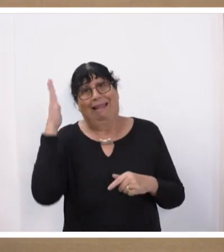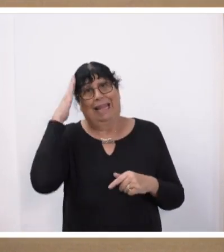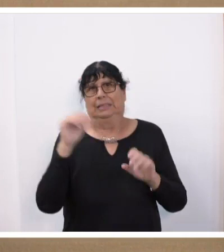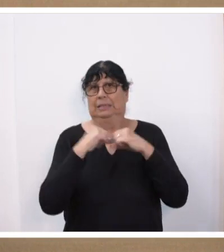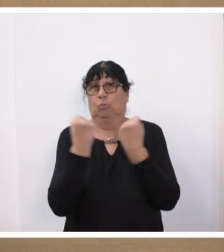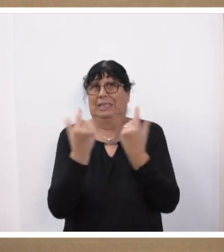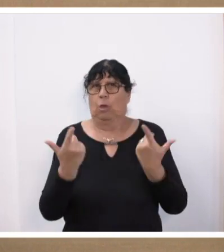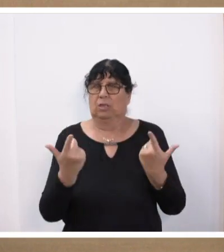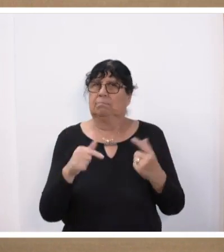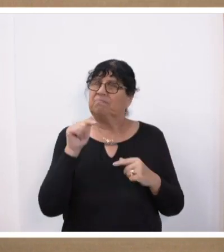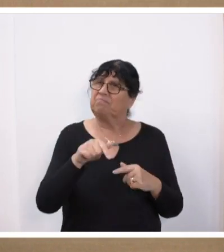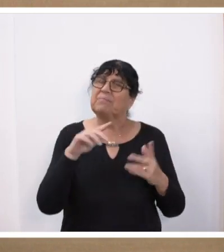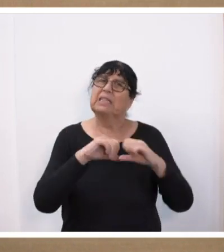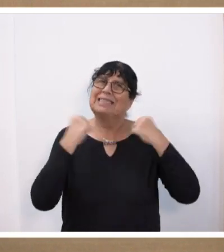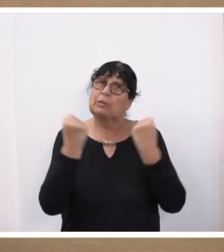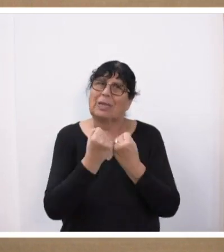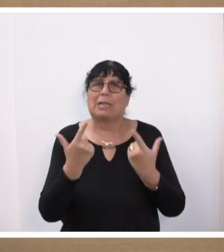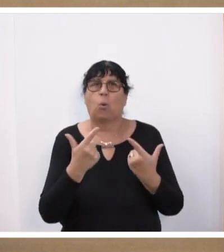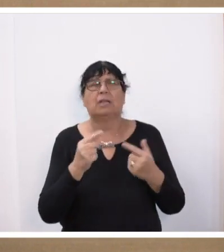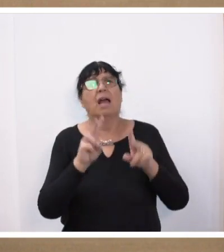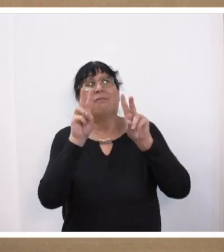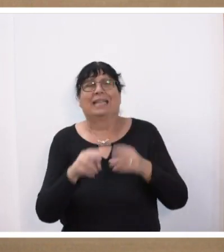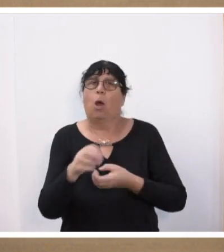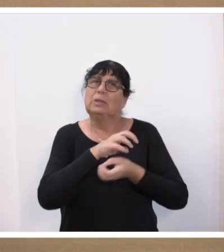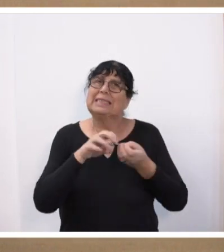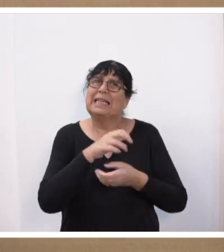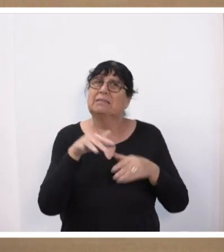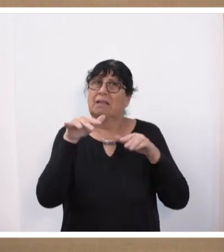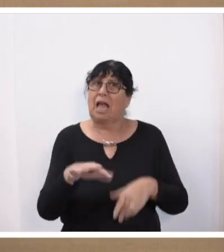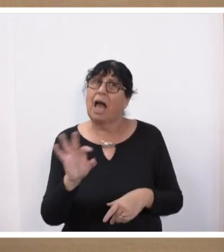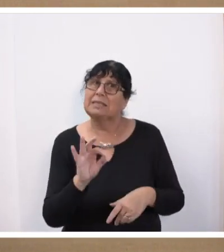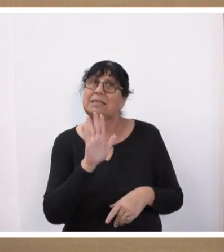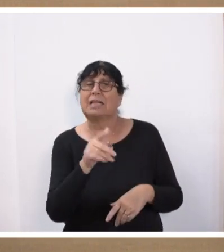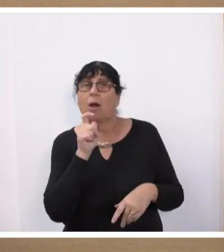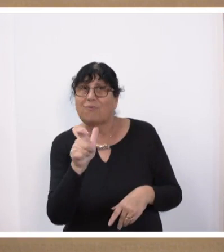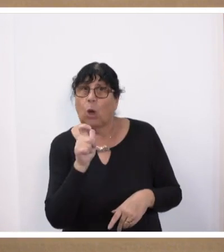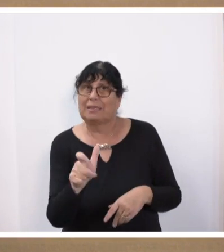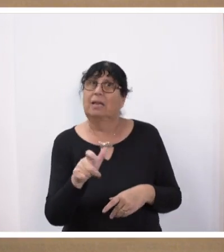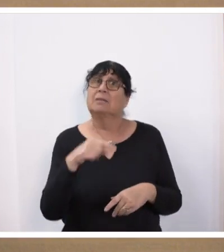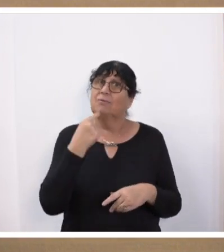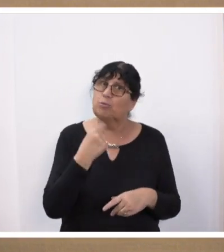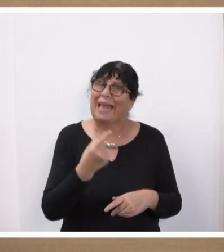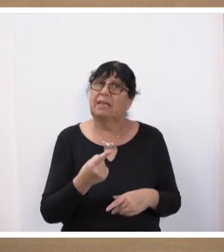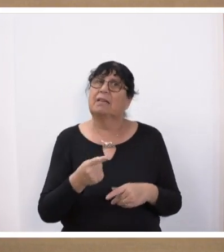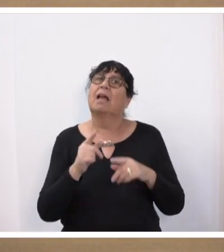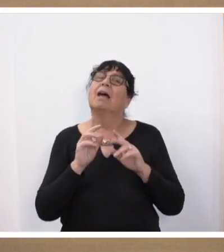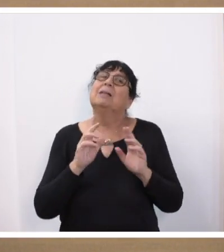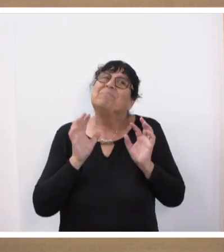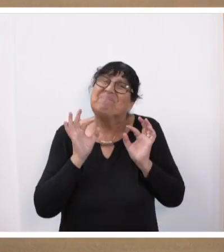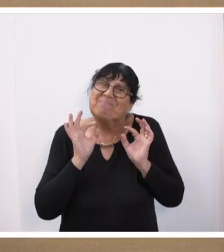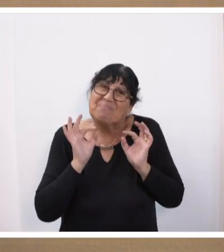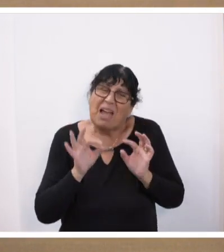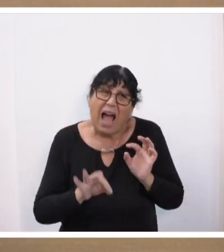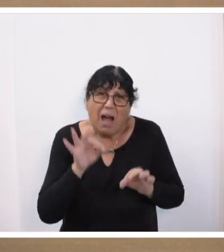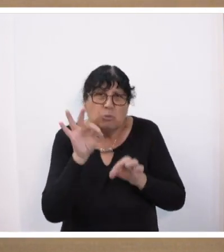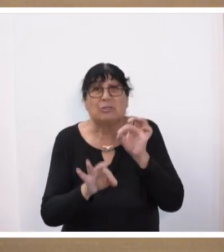Und ich glaube, in einer Situation, in der wir eine Vertrauenskrise haben, ist es wichtig, seine Worte und seine Ankündigungen wohl zu wählen. Die Menschen